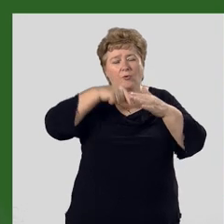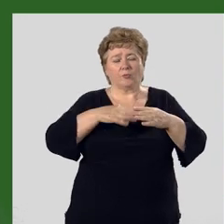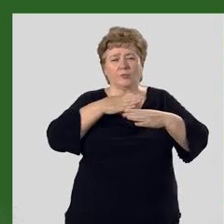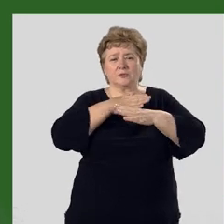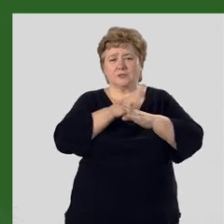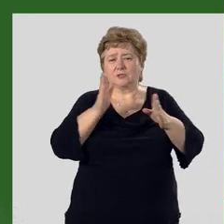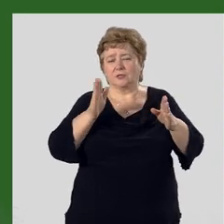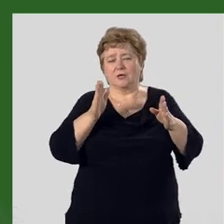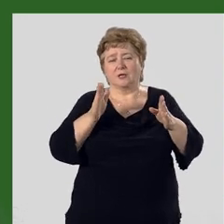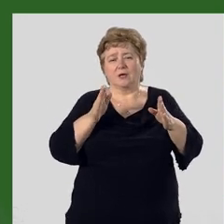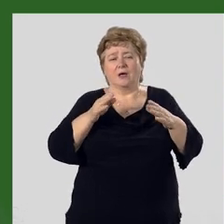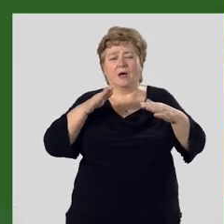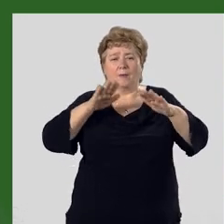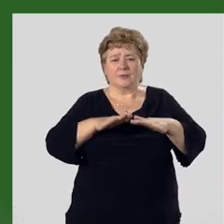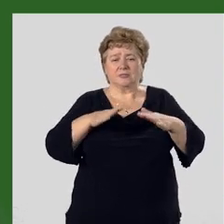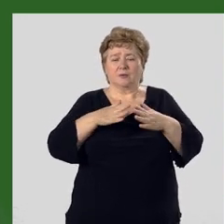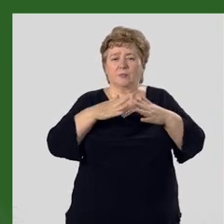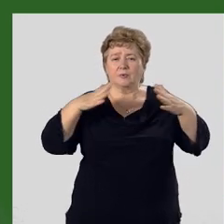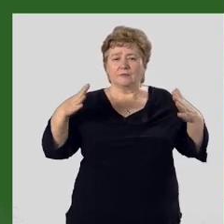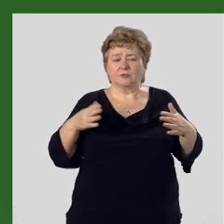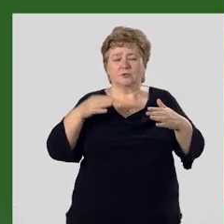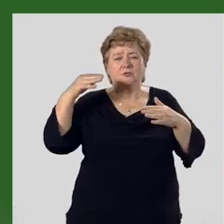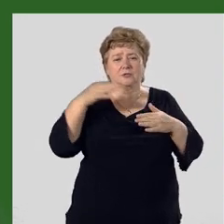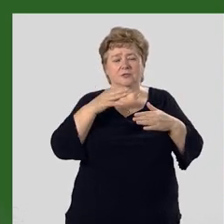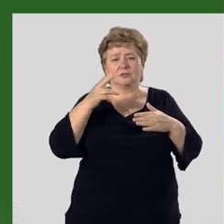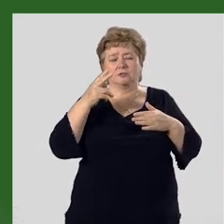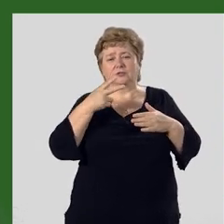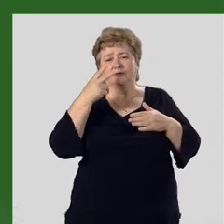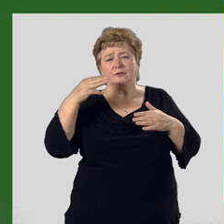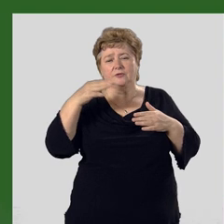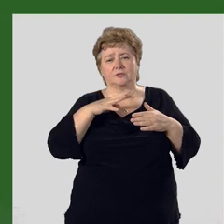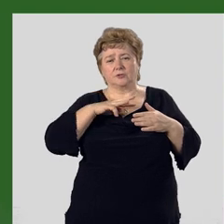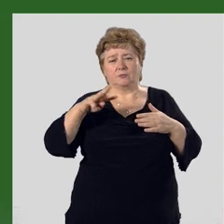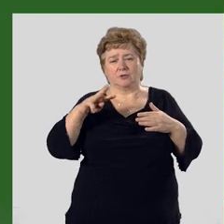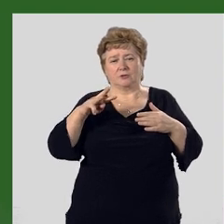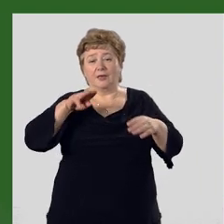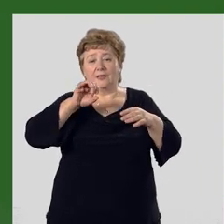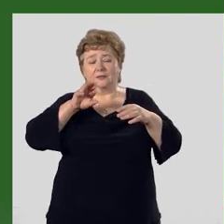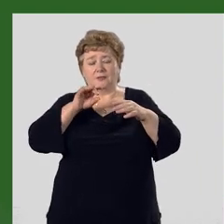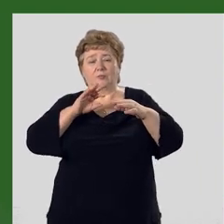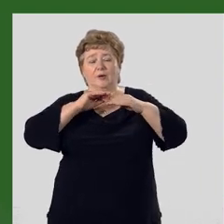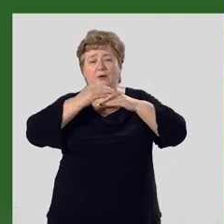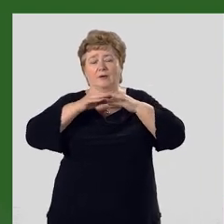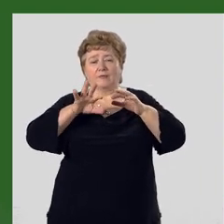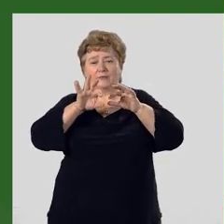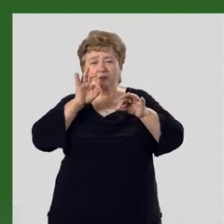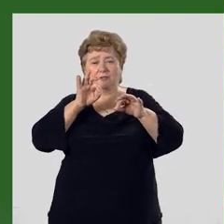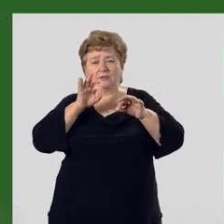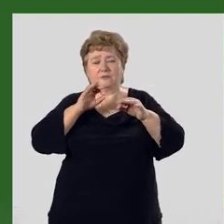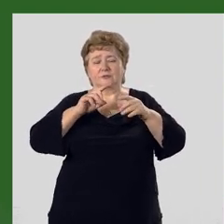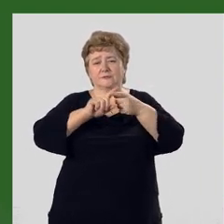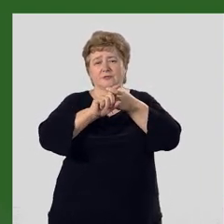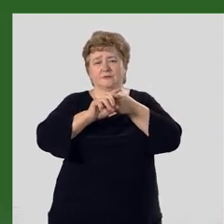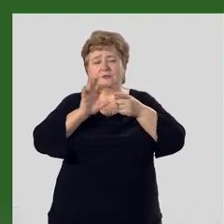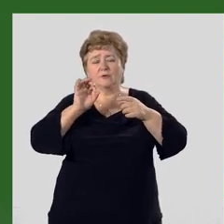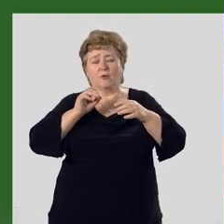расчленения местами превышает 1000-2000 метров. Типы рельефа выделяются в